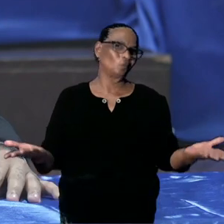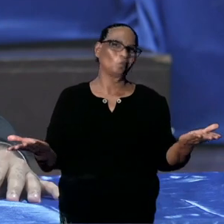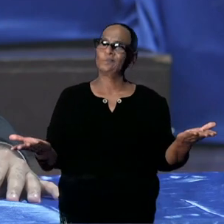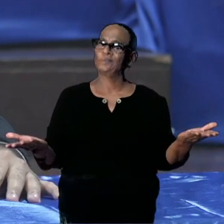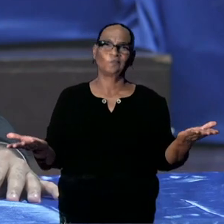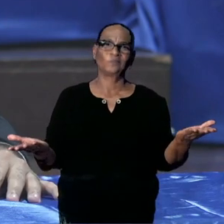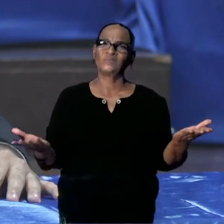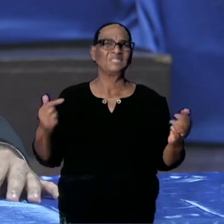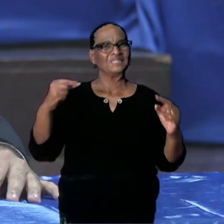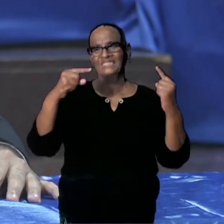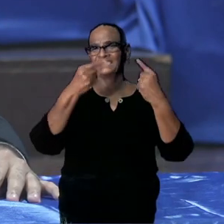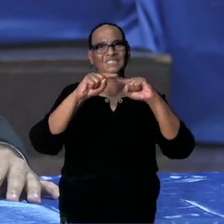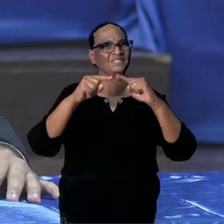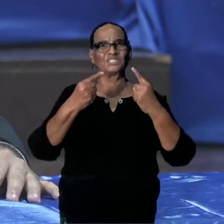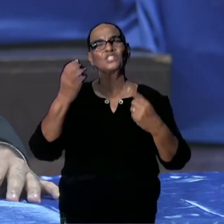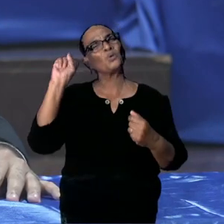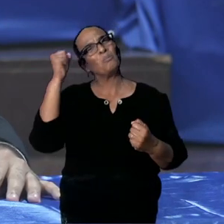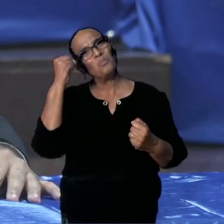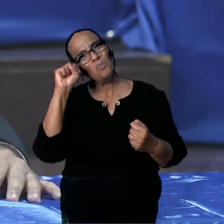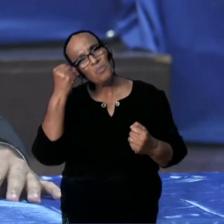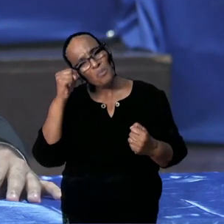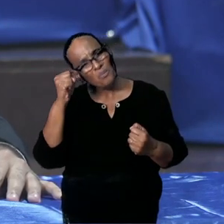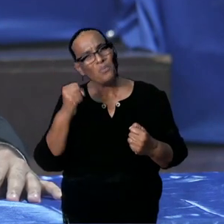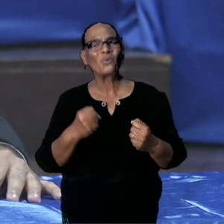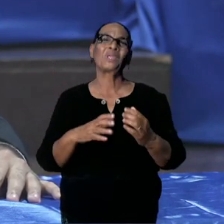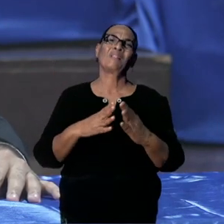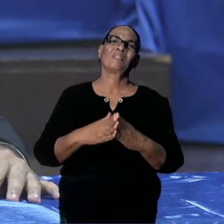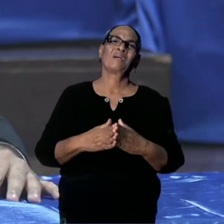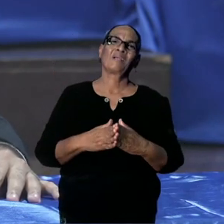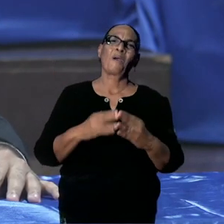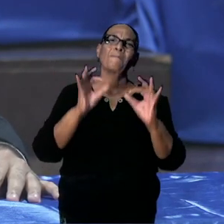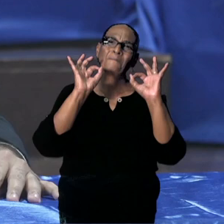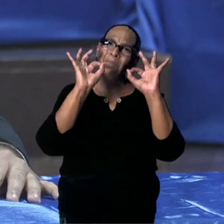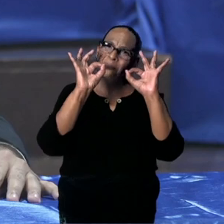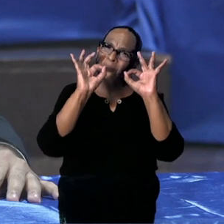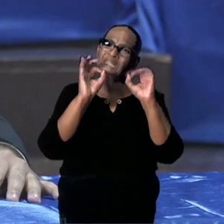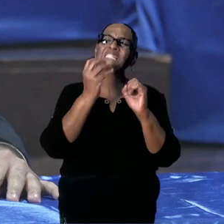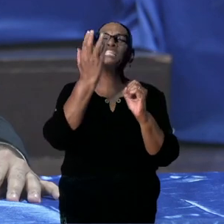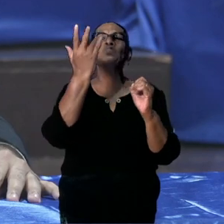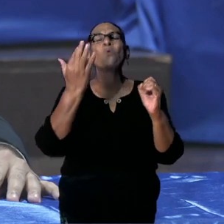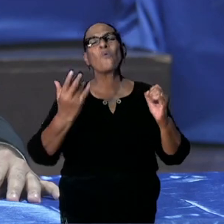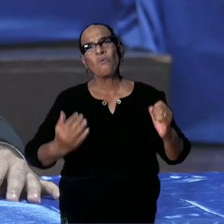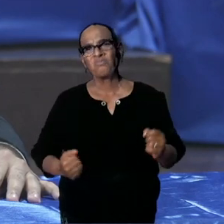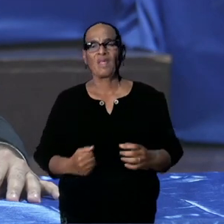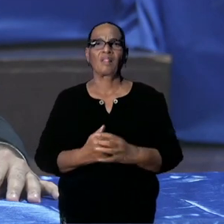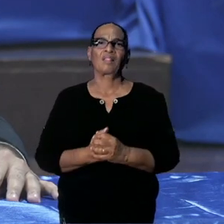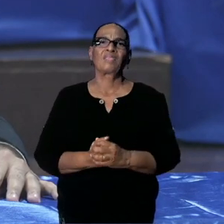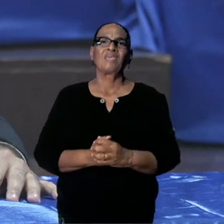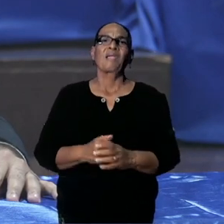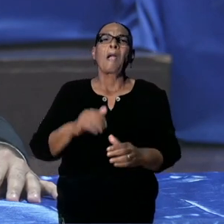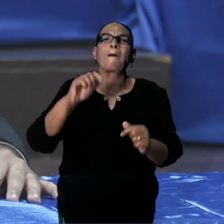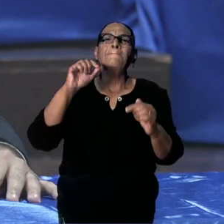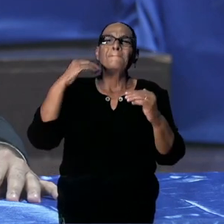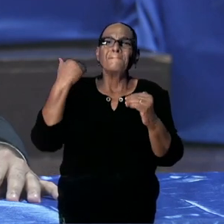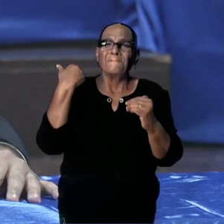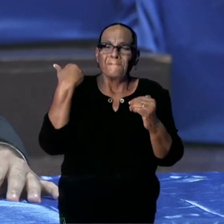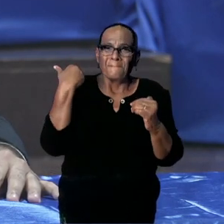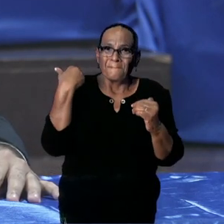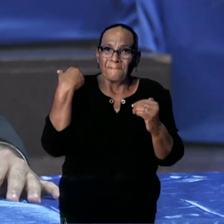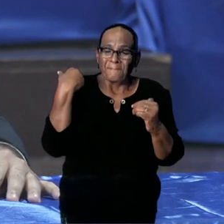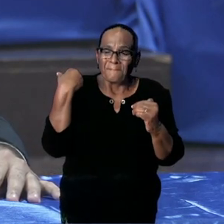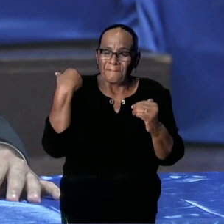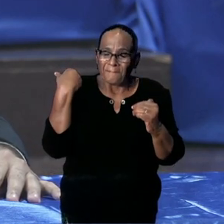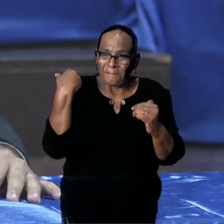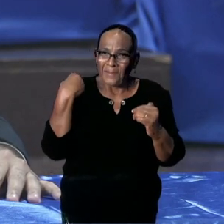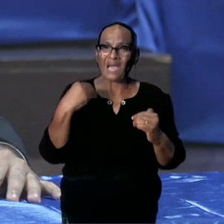discussies. We hebben deze discussies met onze experts besproken, en vanwege die, je kan pas stellen, en de WHO zegt het ook,